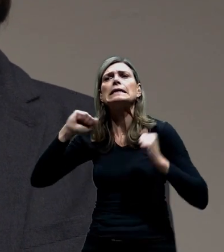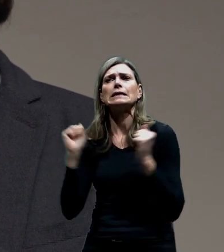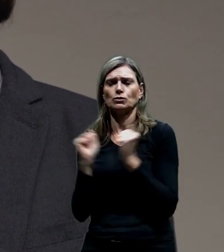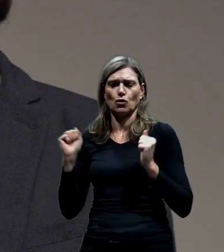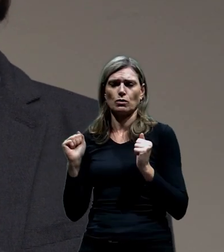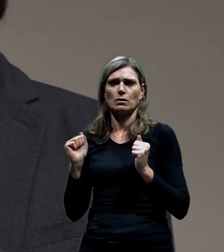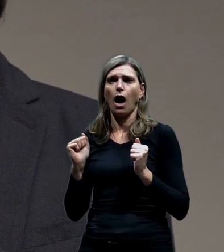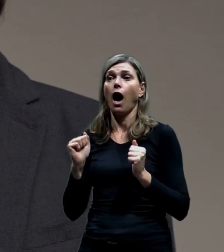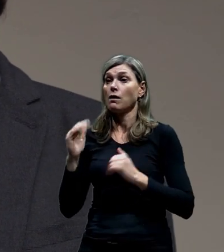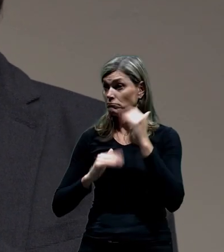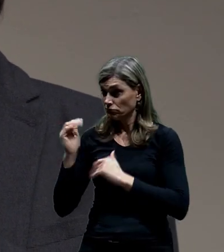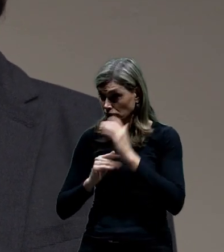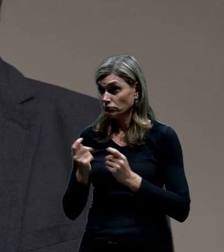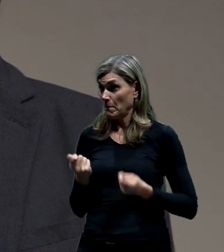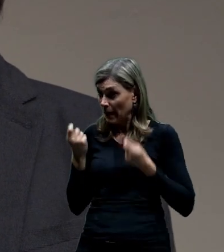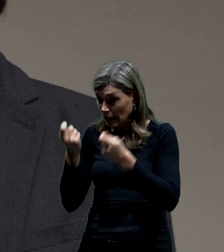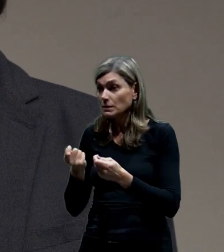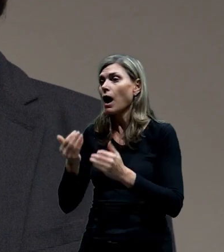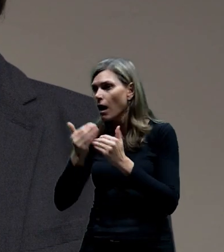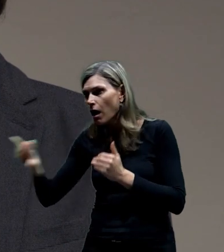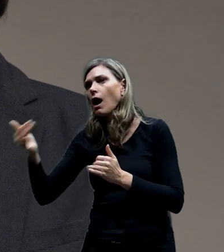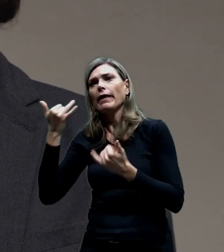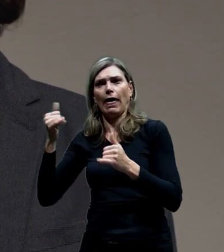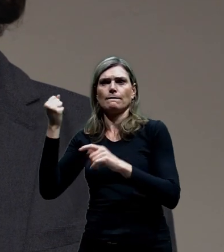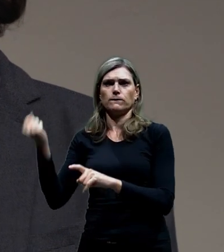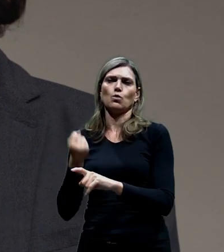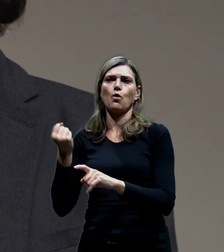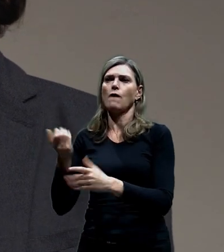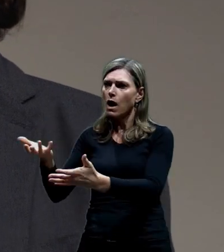funkční, bude fungovat a bude teda i vypadat v tom městě.